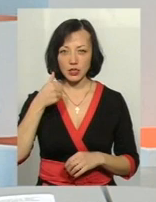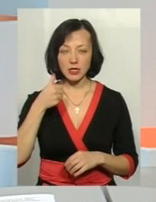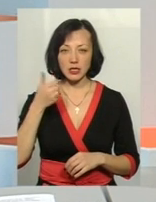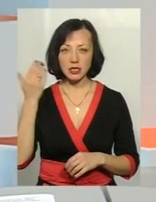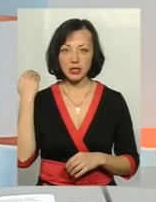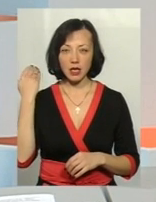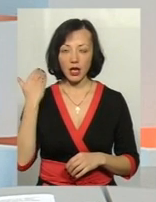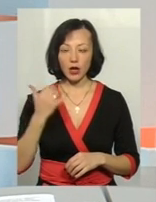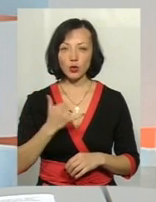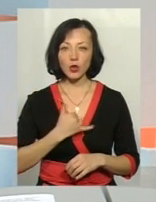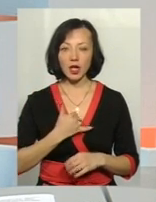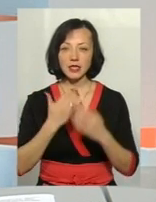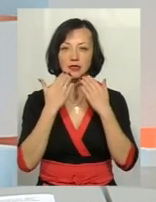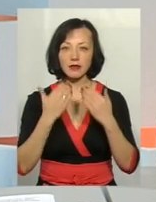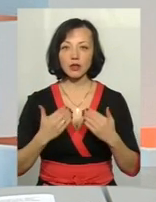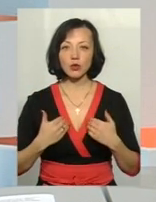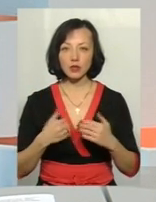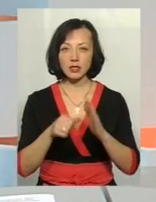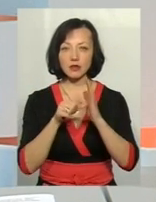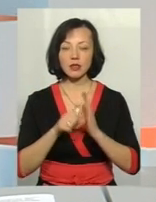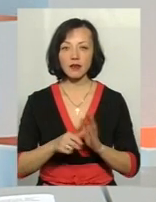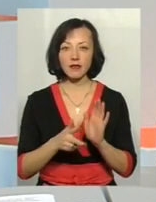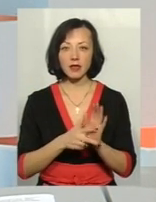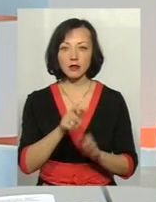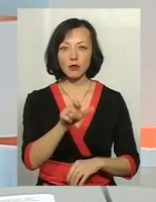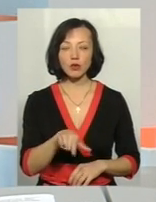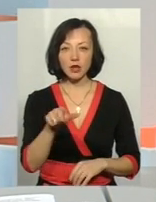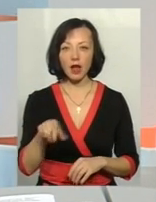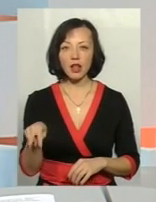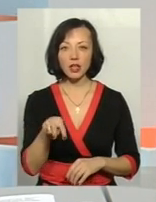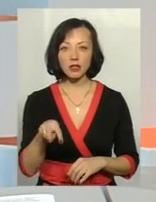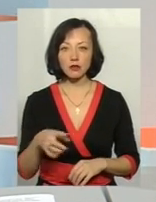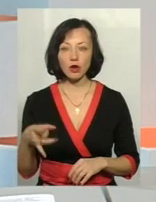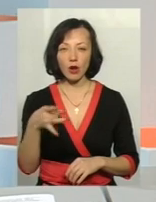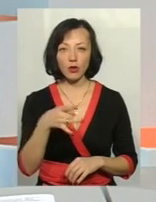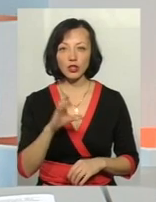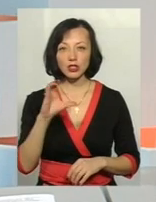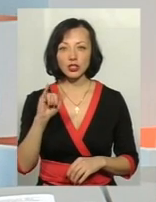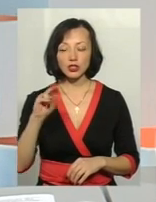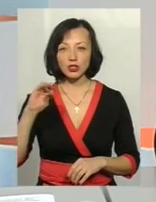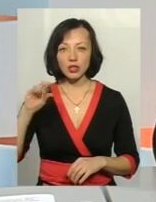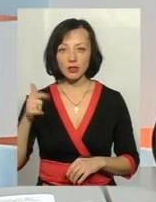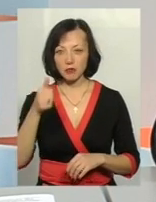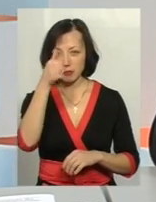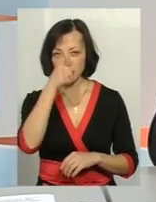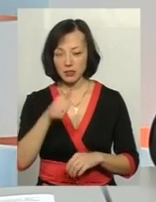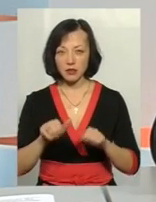до нас звернулося за півроку 8 осіб з Летичівського району. В січні місяці ми вирішили